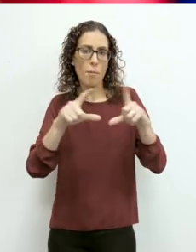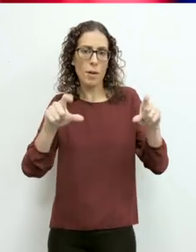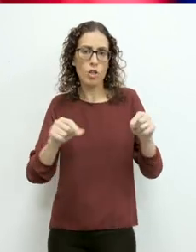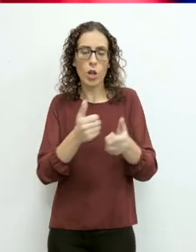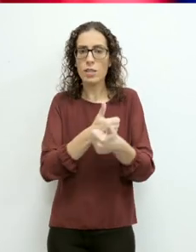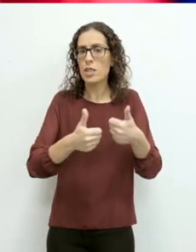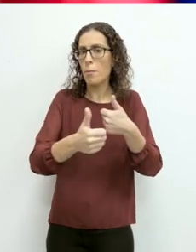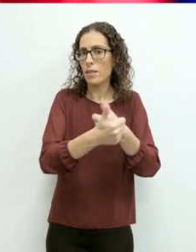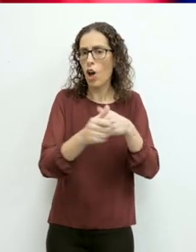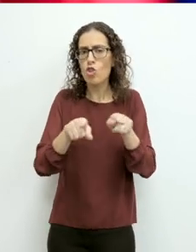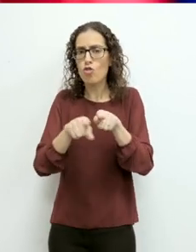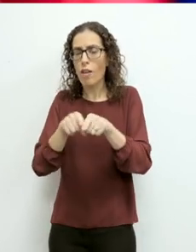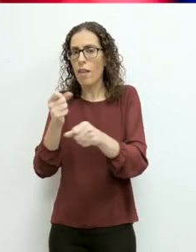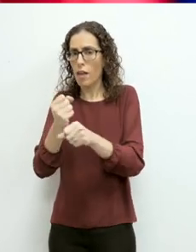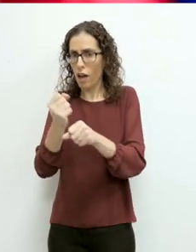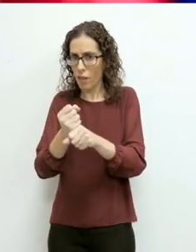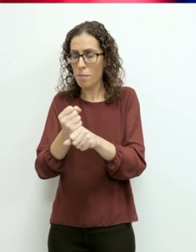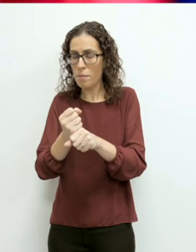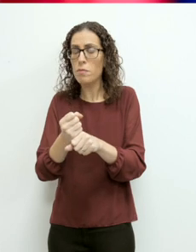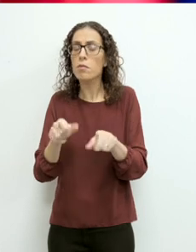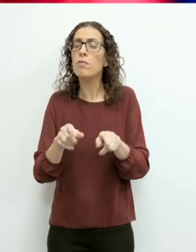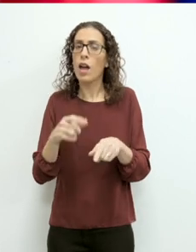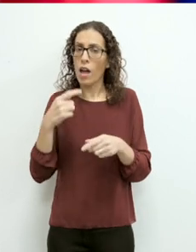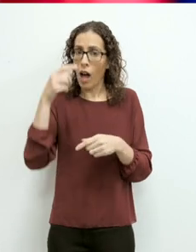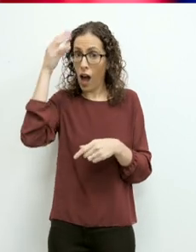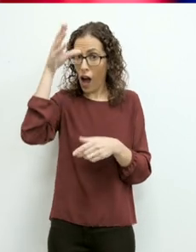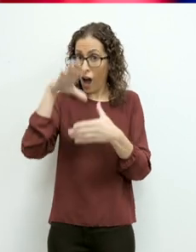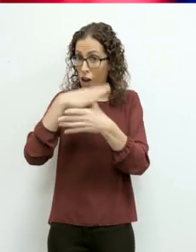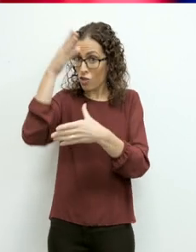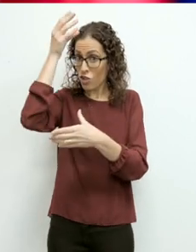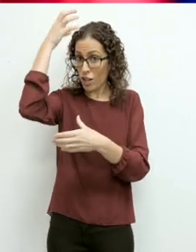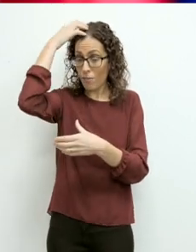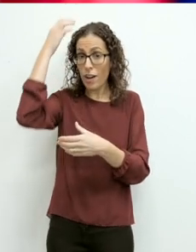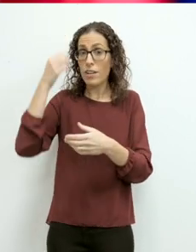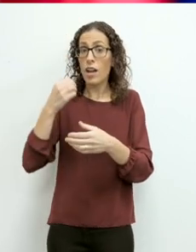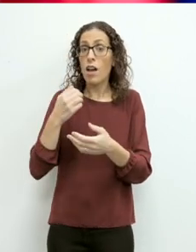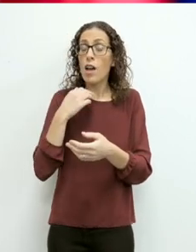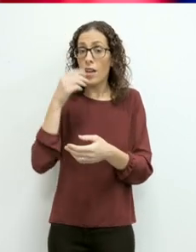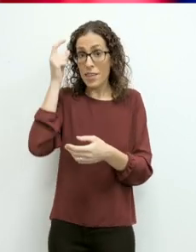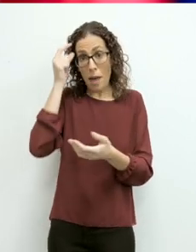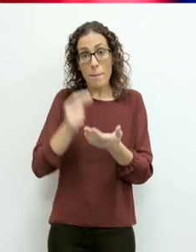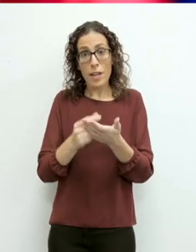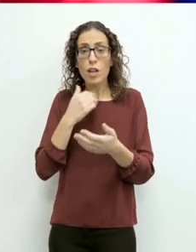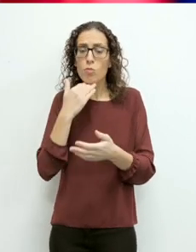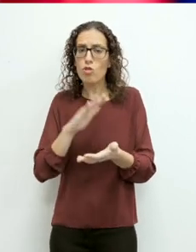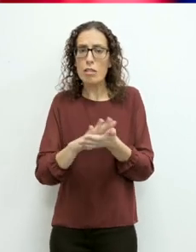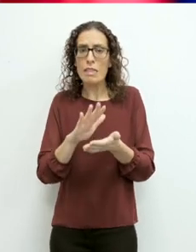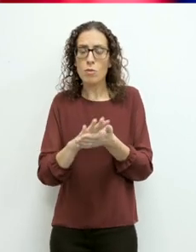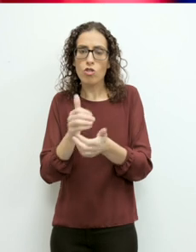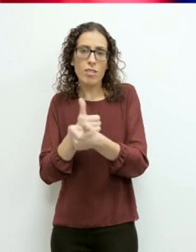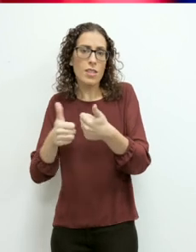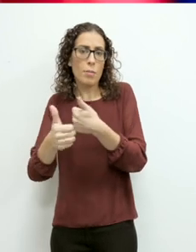-ta. ma tejbx ma l-għadba tal-lantaxxol. Iżda,